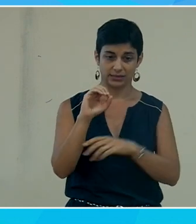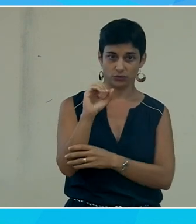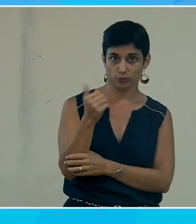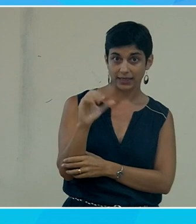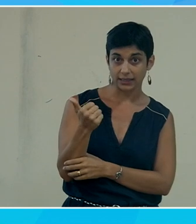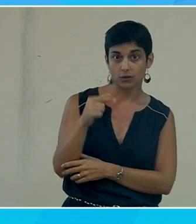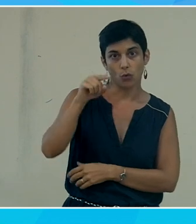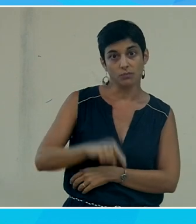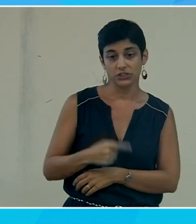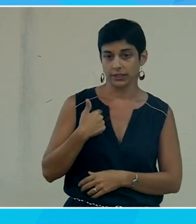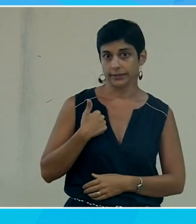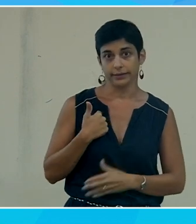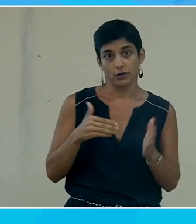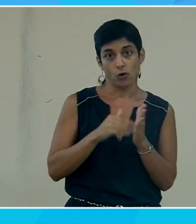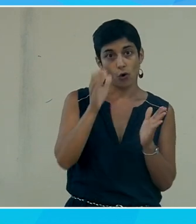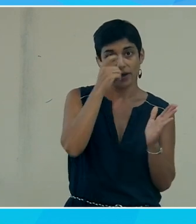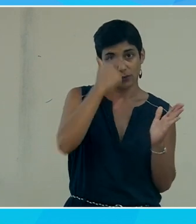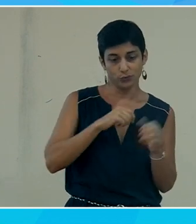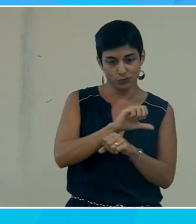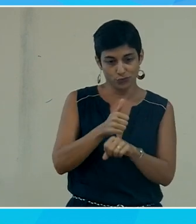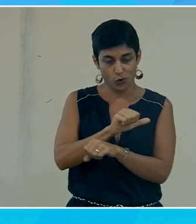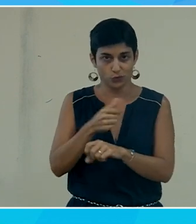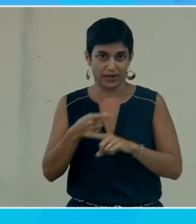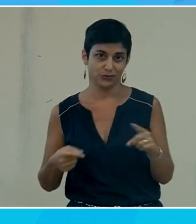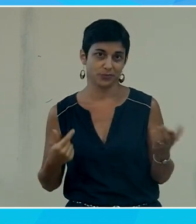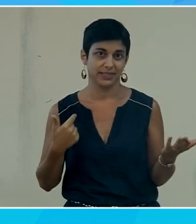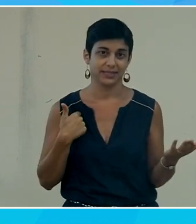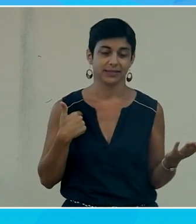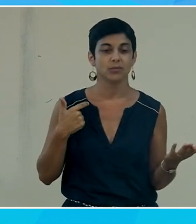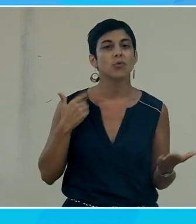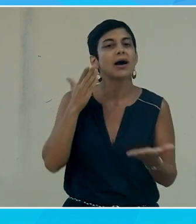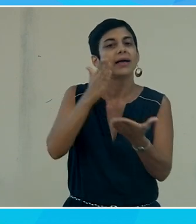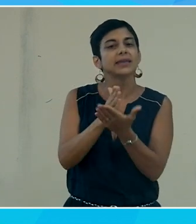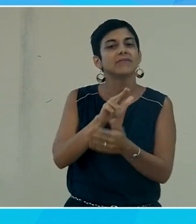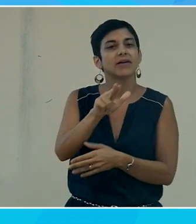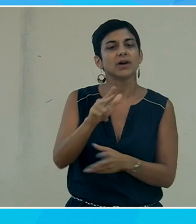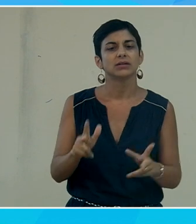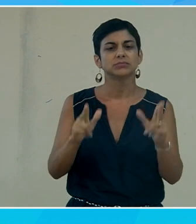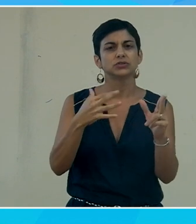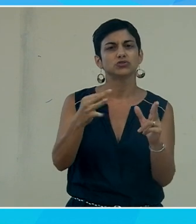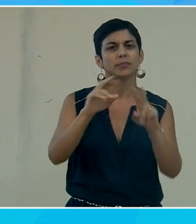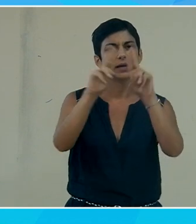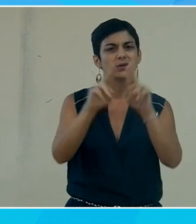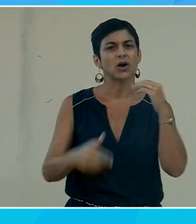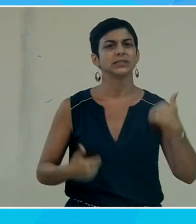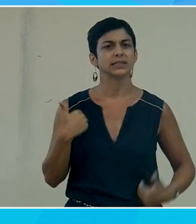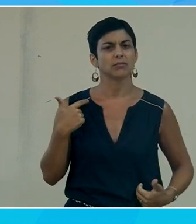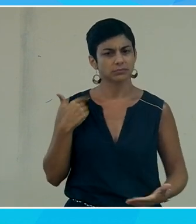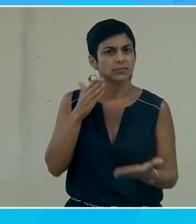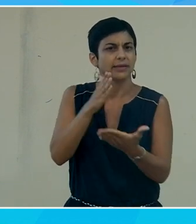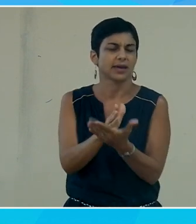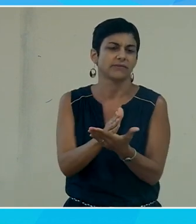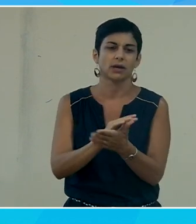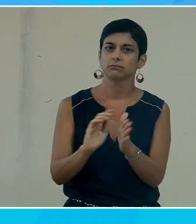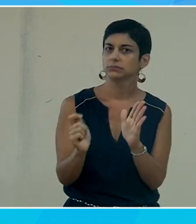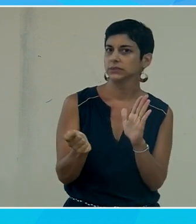vous serez obligés de me supporter pendant une heure une heure et demie je vais intervenir à l'occasion de la semaine internationale du handicap dont le